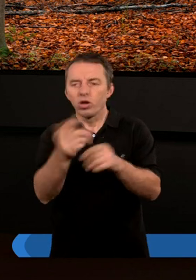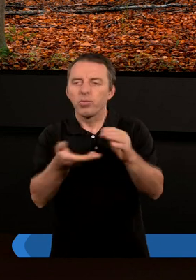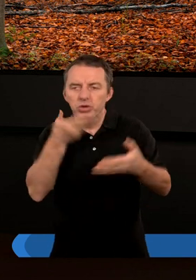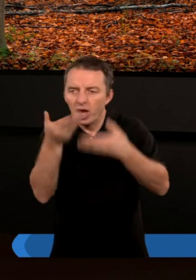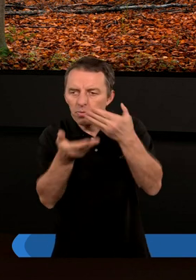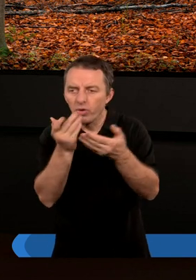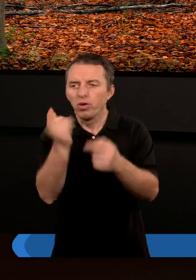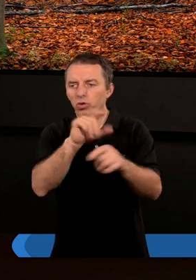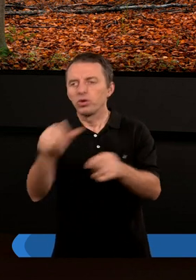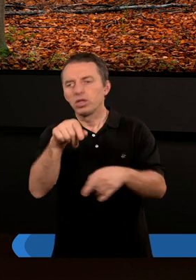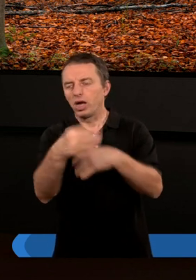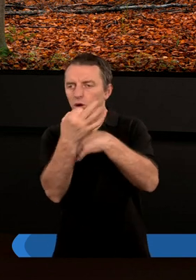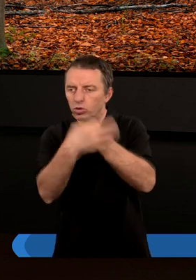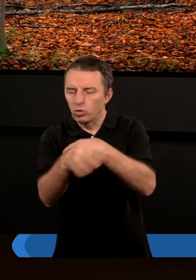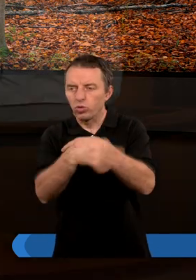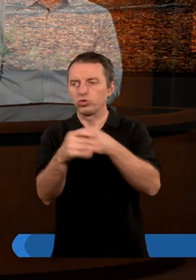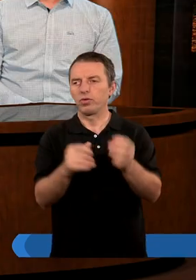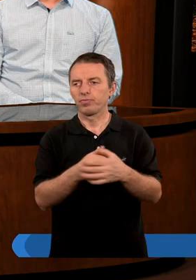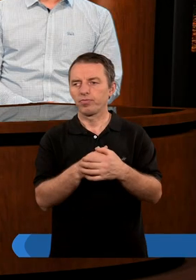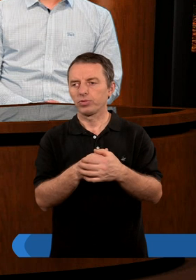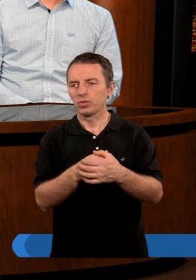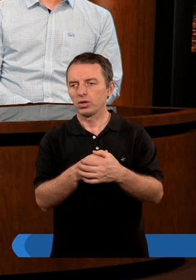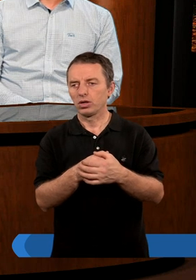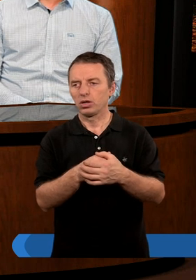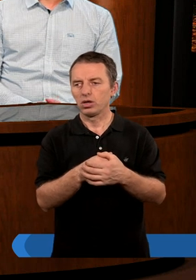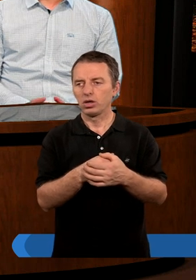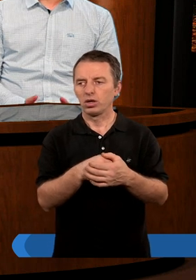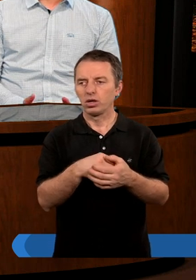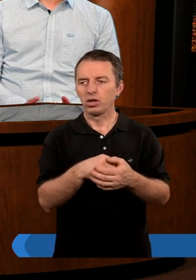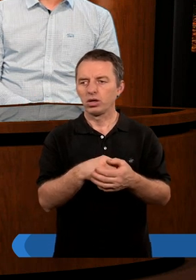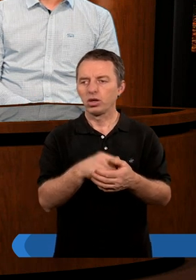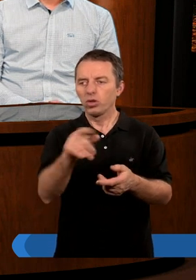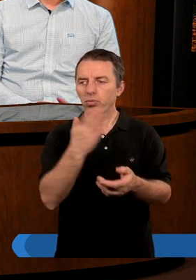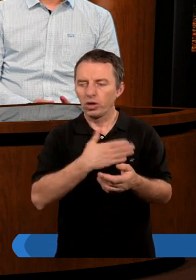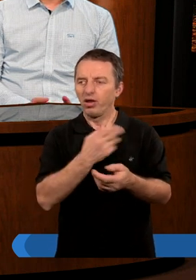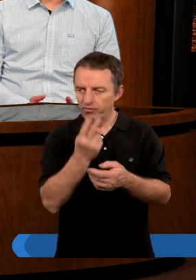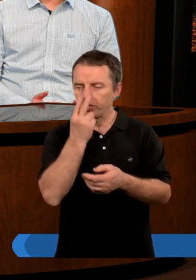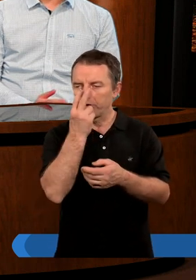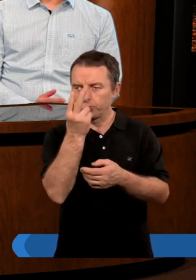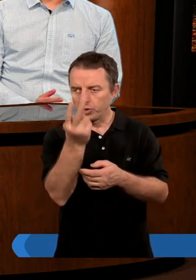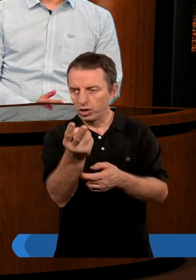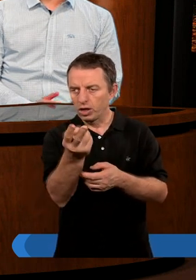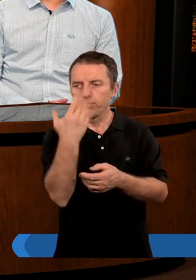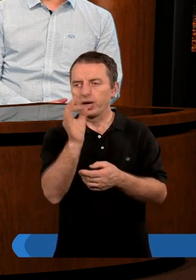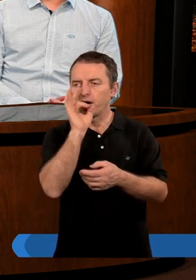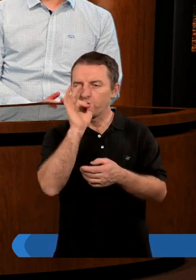przemówiła podczas tego studium. Mi podoba się, że tutaj widzimy bardzo dobrze,